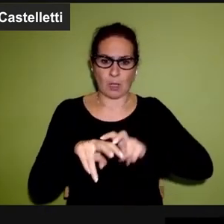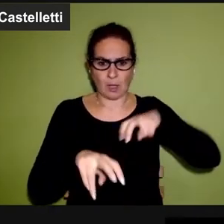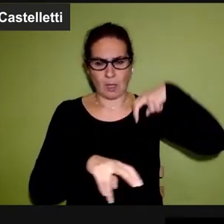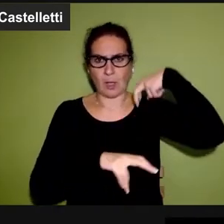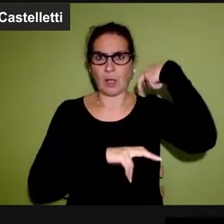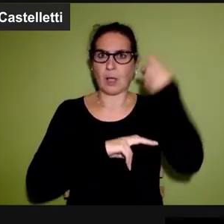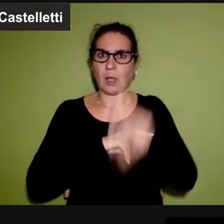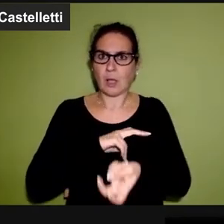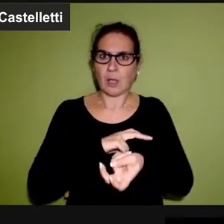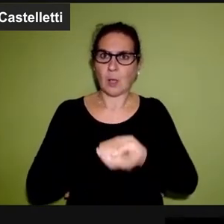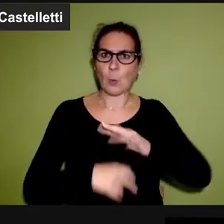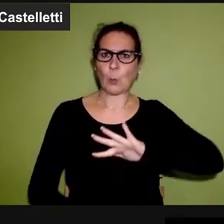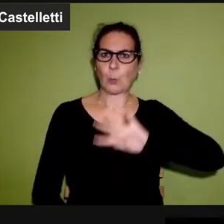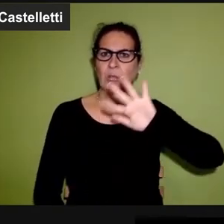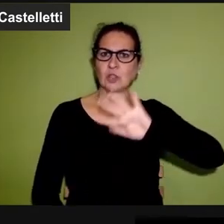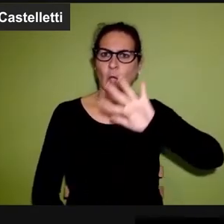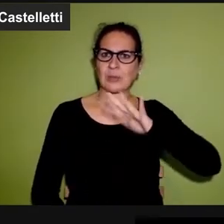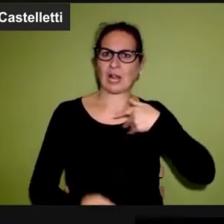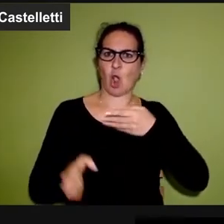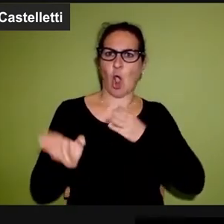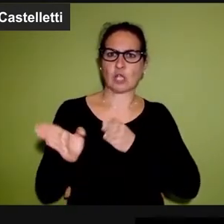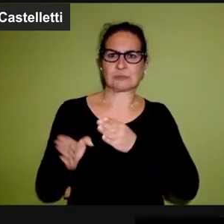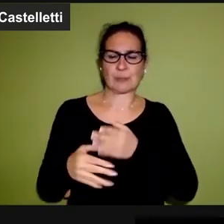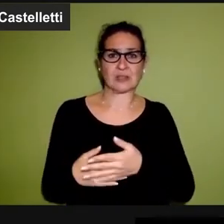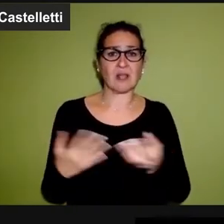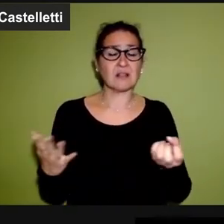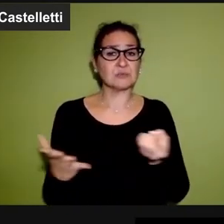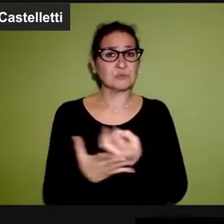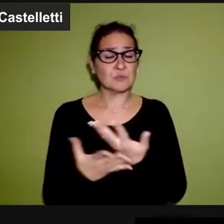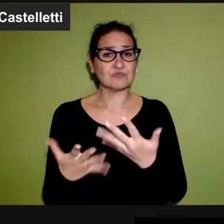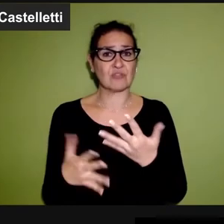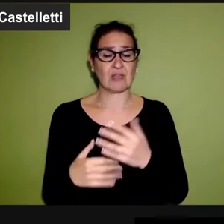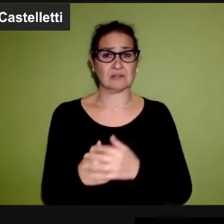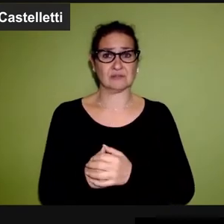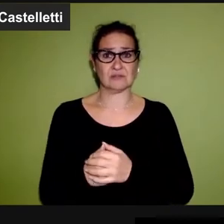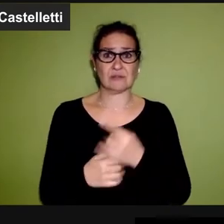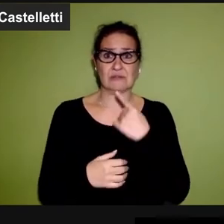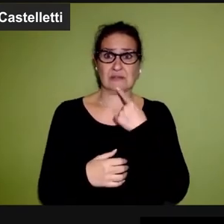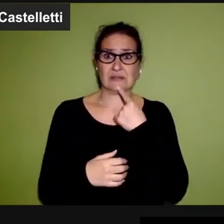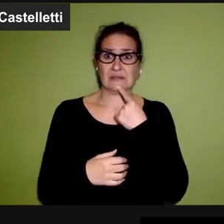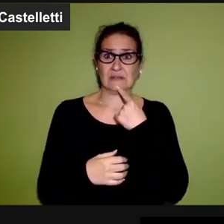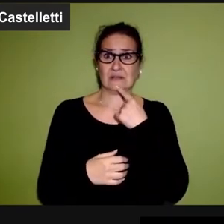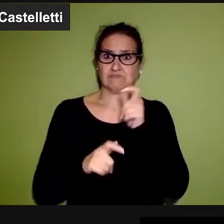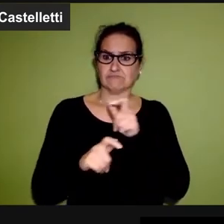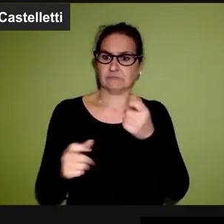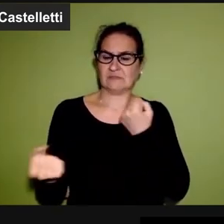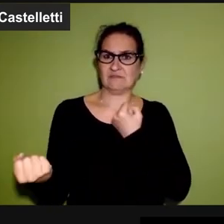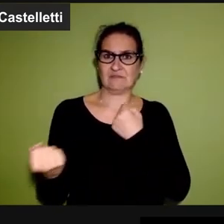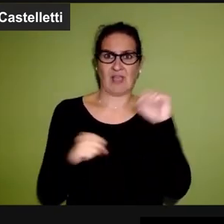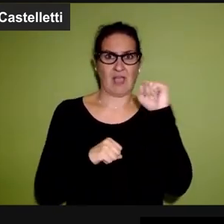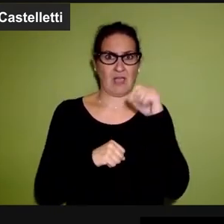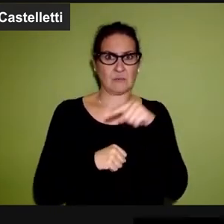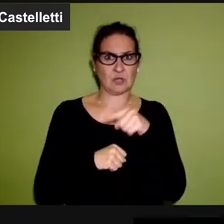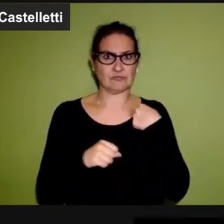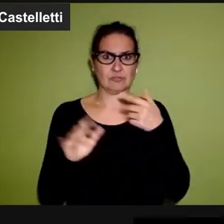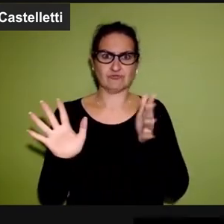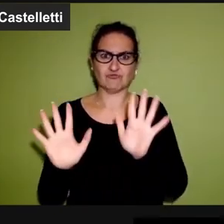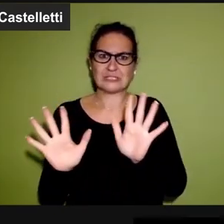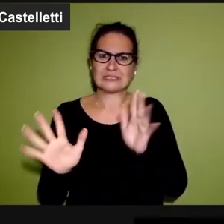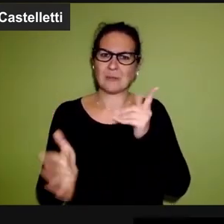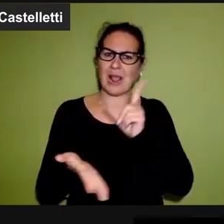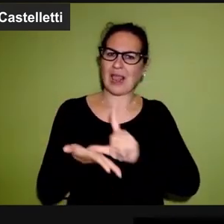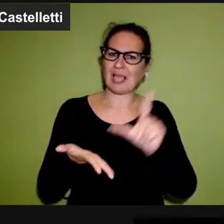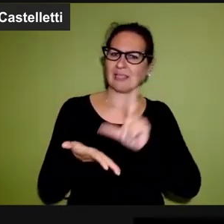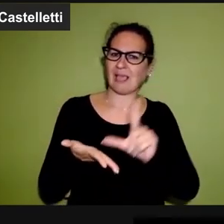esempio buttandosi dal quinto piano di un ospedale. Io ho raccontato tre episodi di persone molto note, perché erano tutte nel mondo